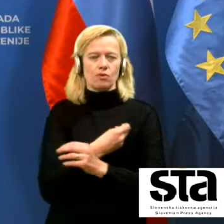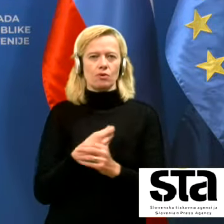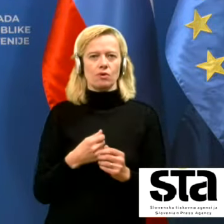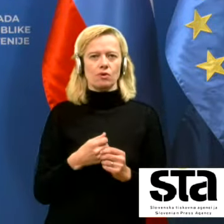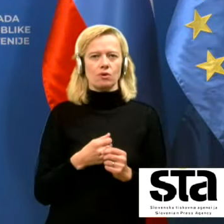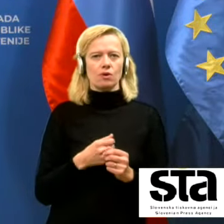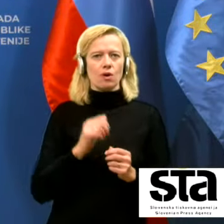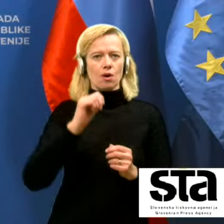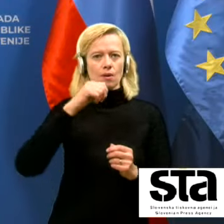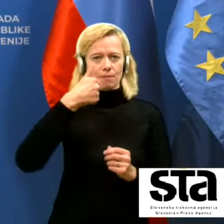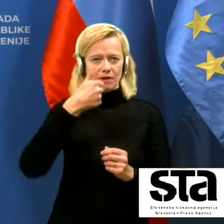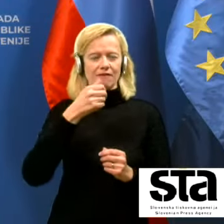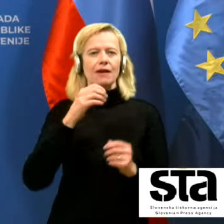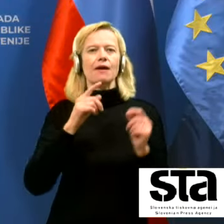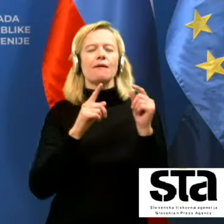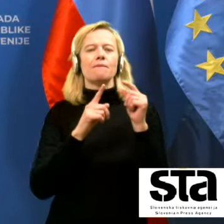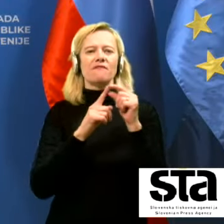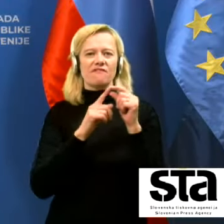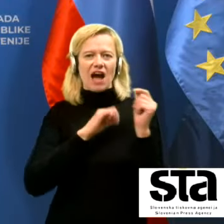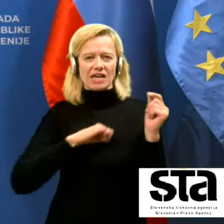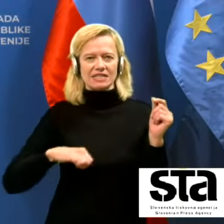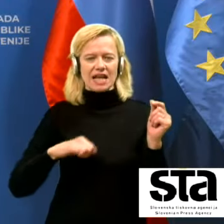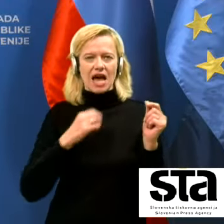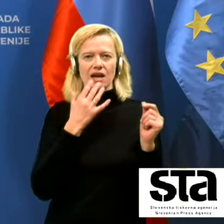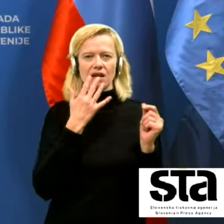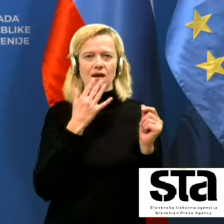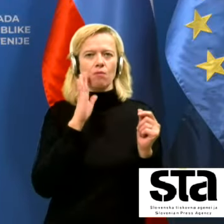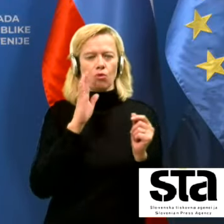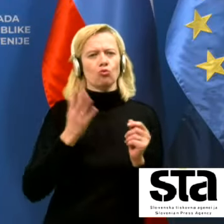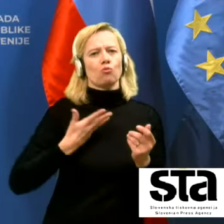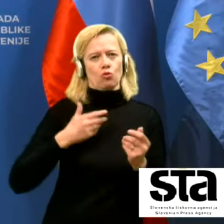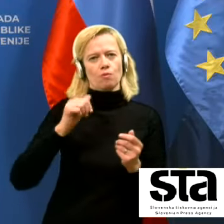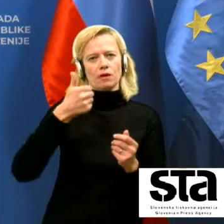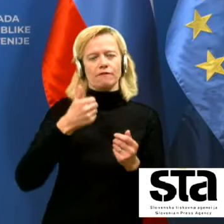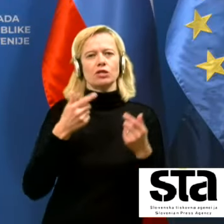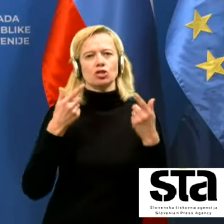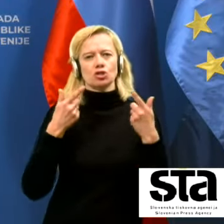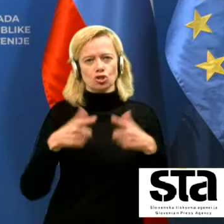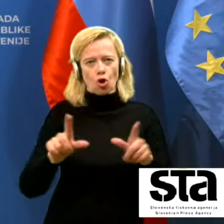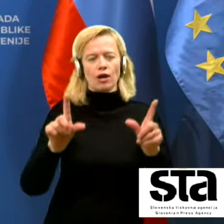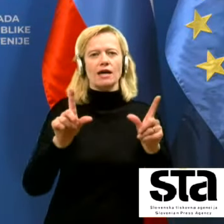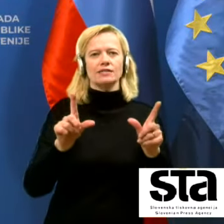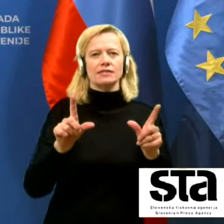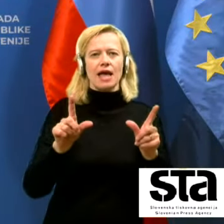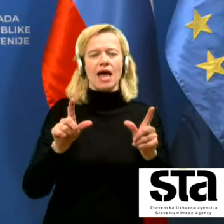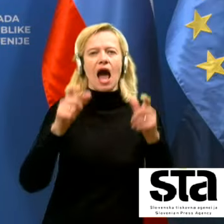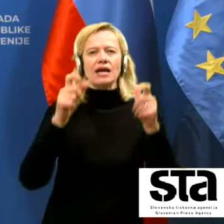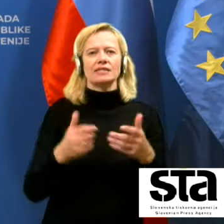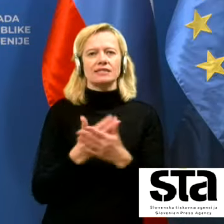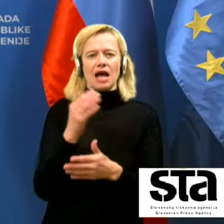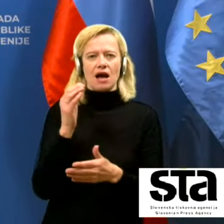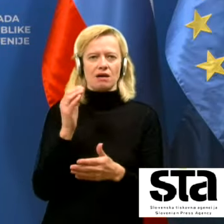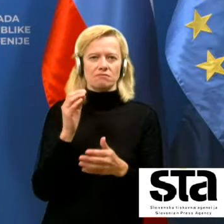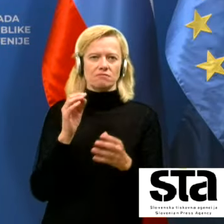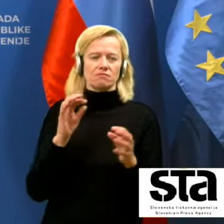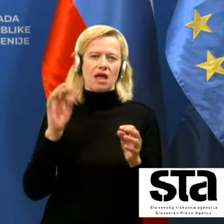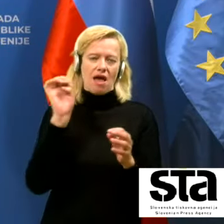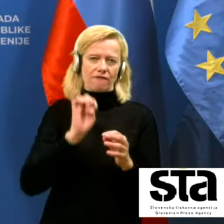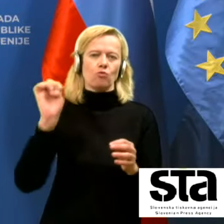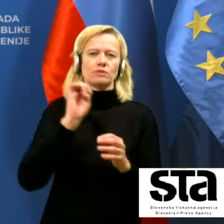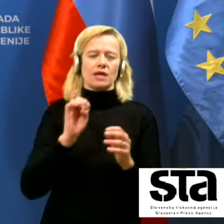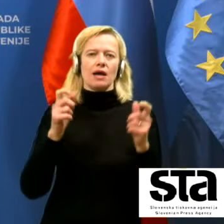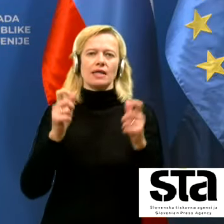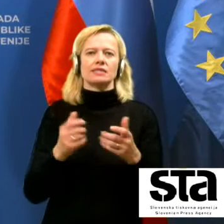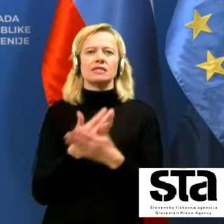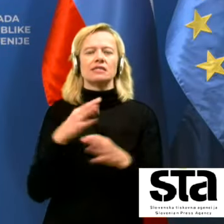prvi Pfizer tisti, ki bo dobil soglasje Evropske agencije za zdravila in vkolikor bo to res v tej